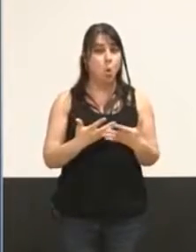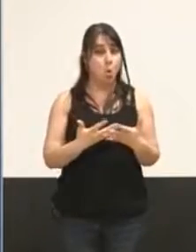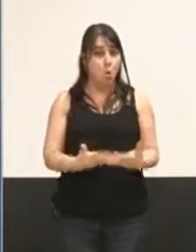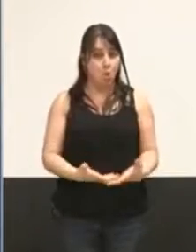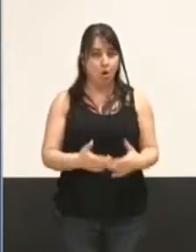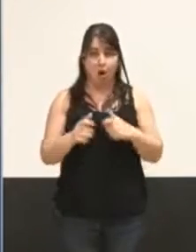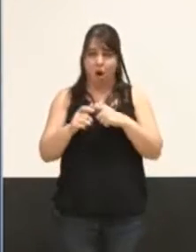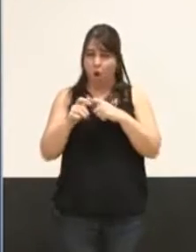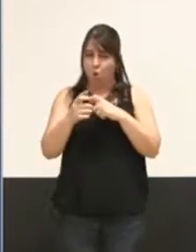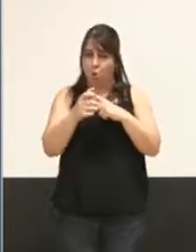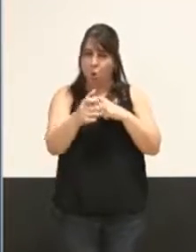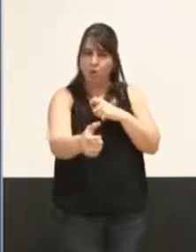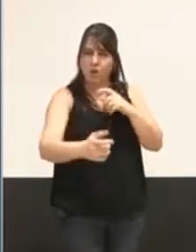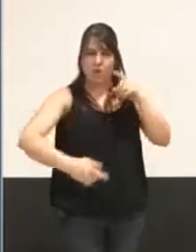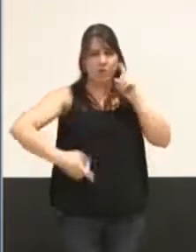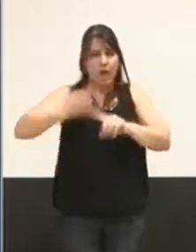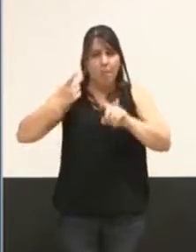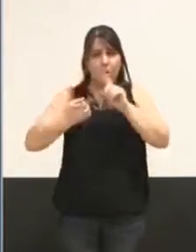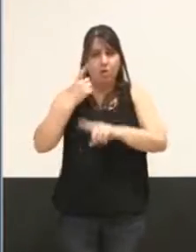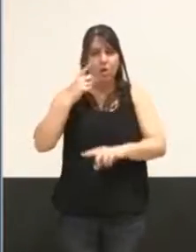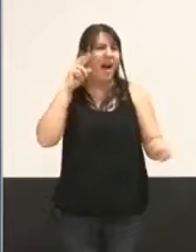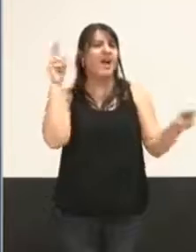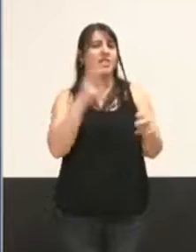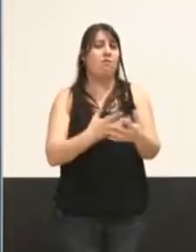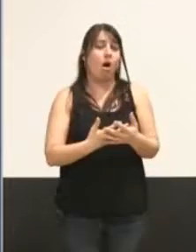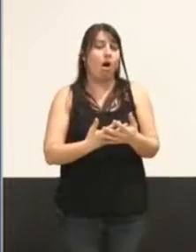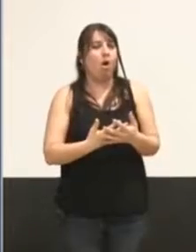sens, parce qu'il n'est pas lourd au sens de pesant,